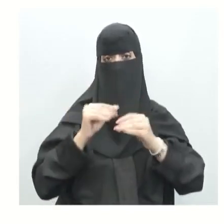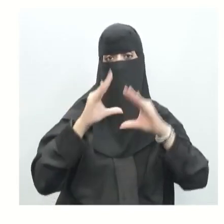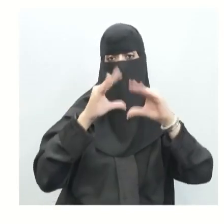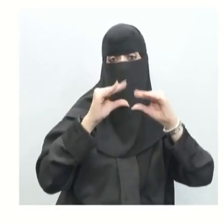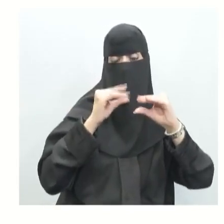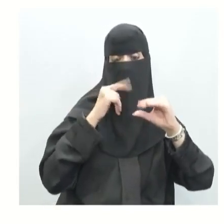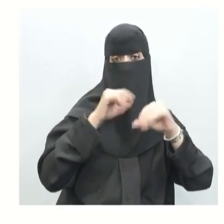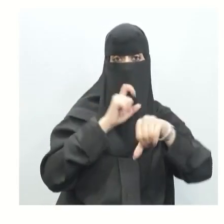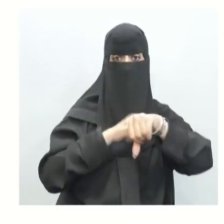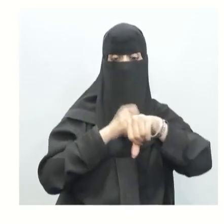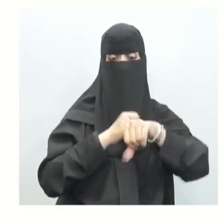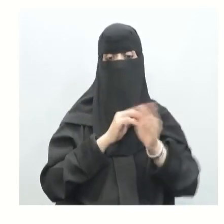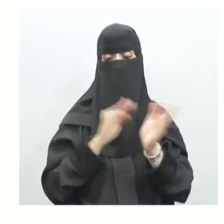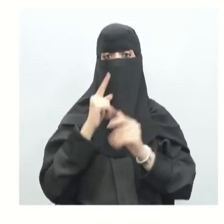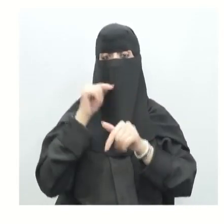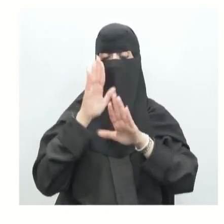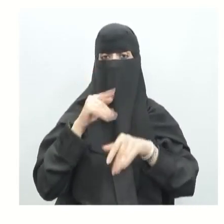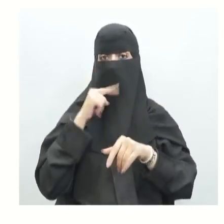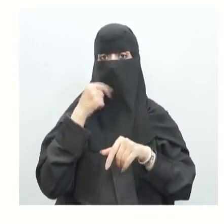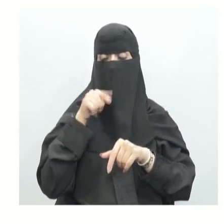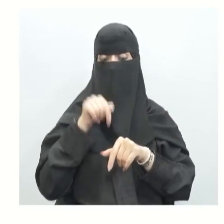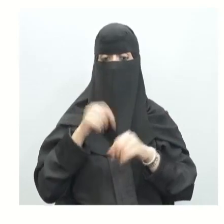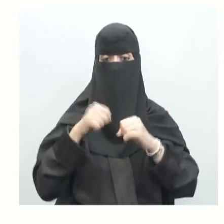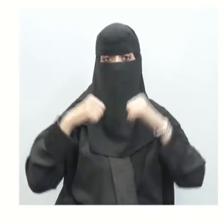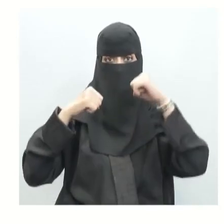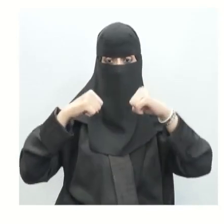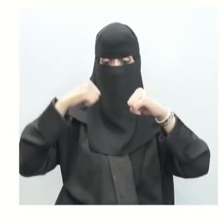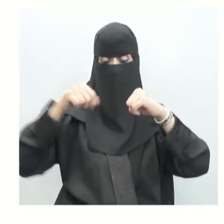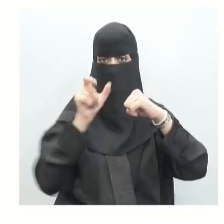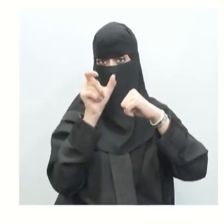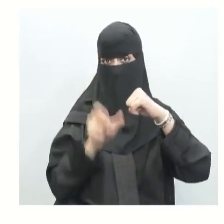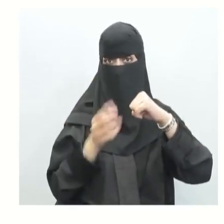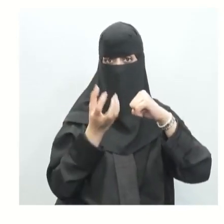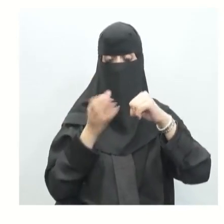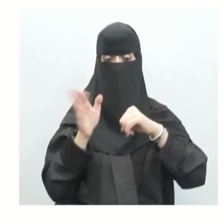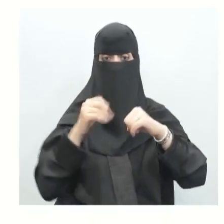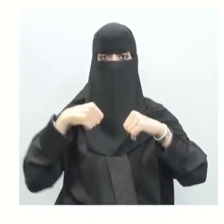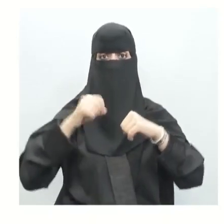عظام بالتأكيد مثل ما تعلمنا واتفقنا هو التهاب كيسي